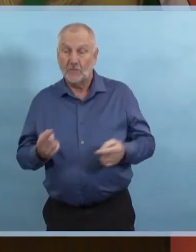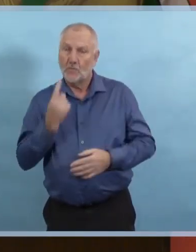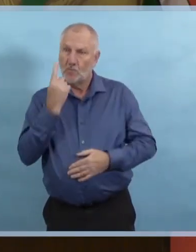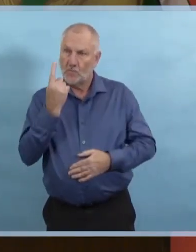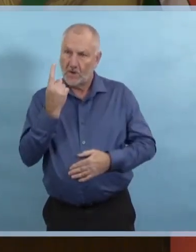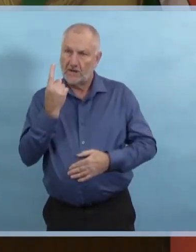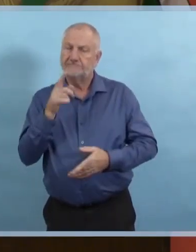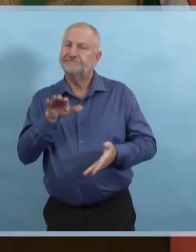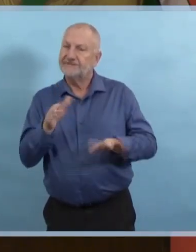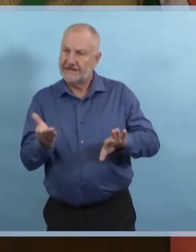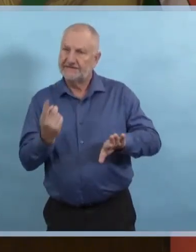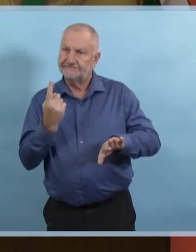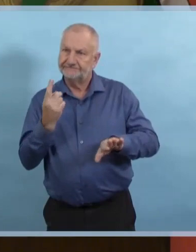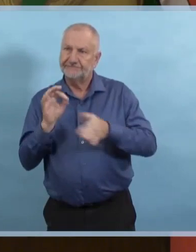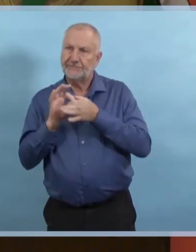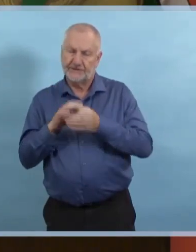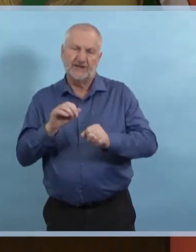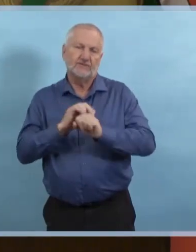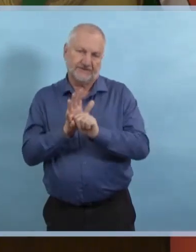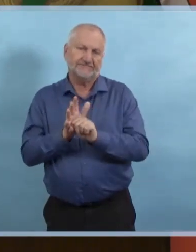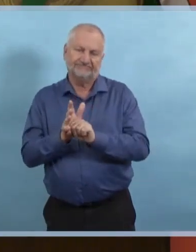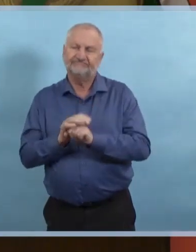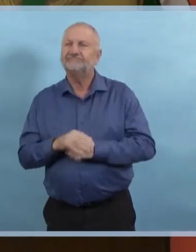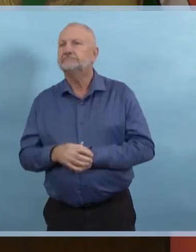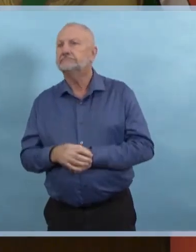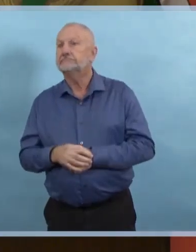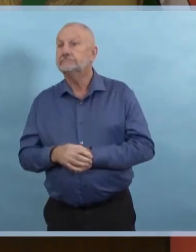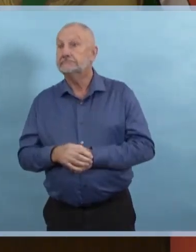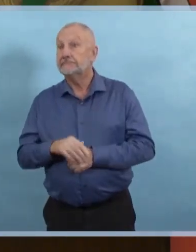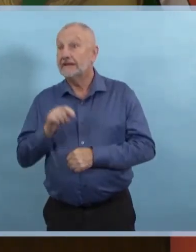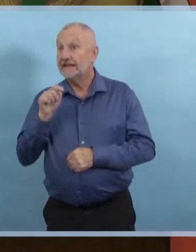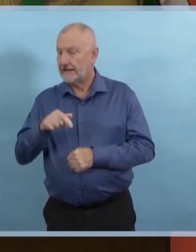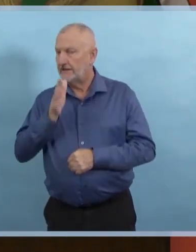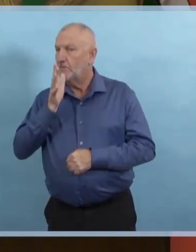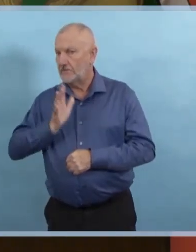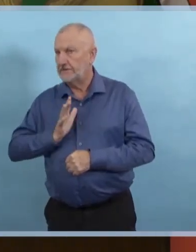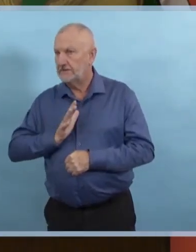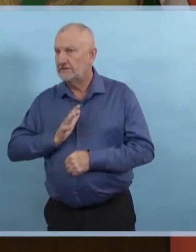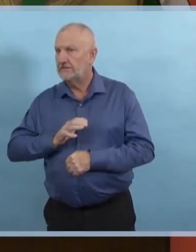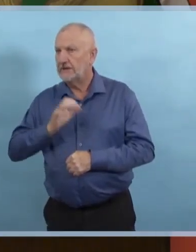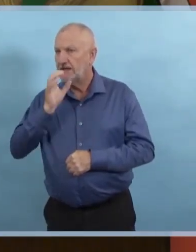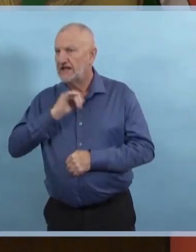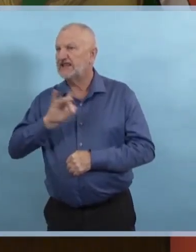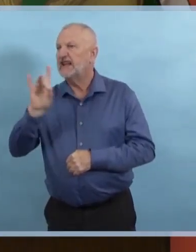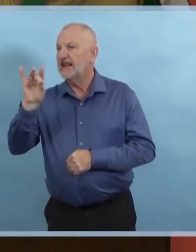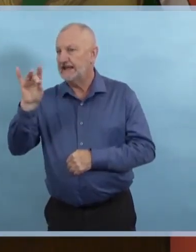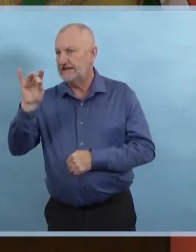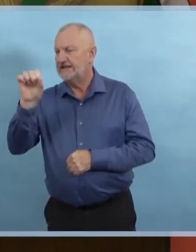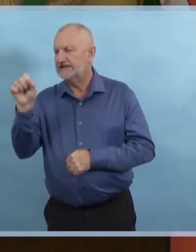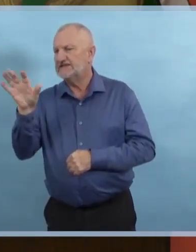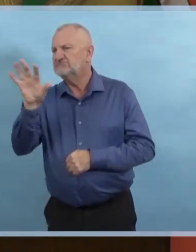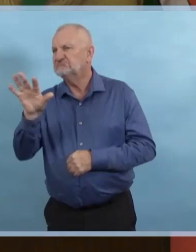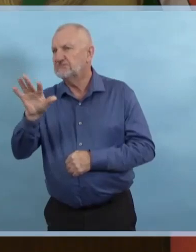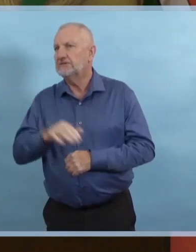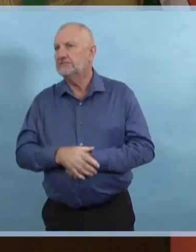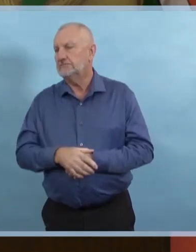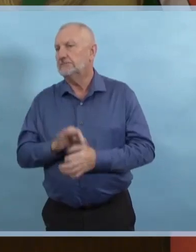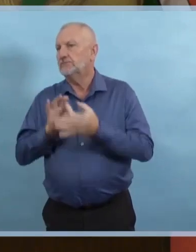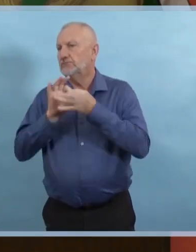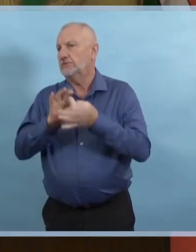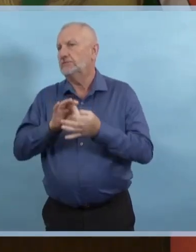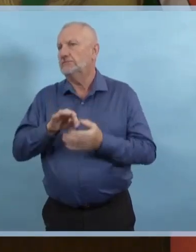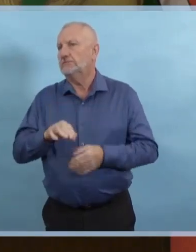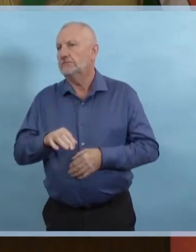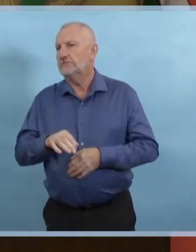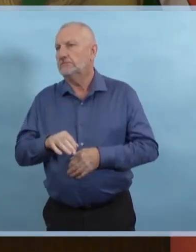et c'est un cas lié à l'éclosion à Parkview Place. Donc, j'offre mes sympathies à sa famille